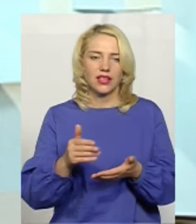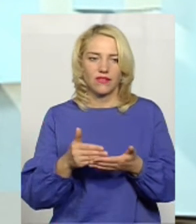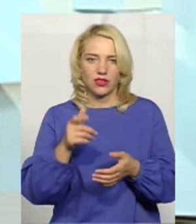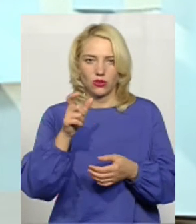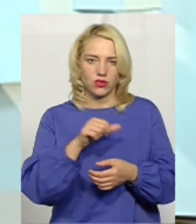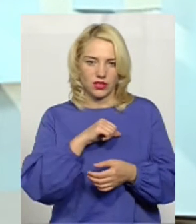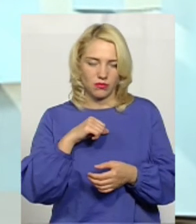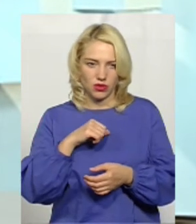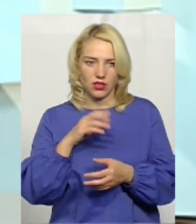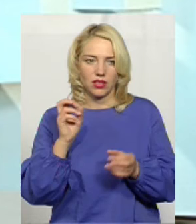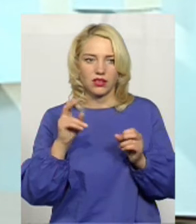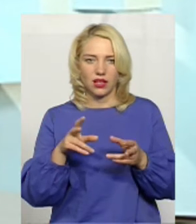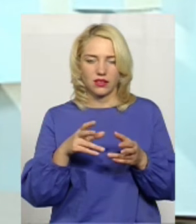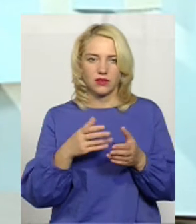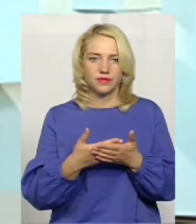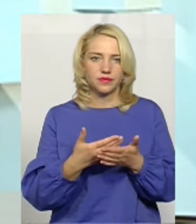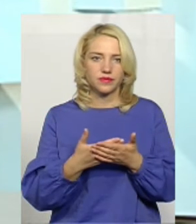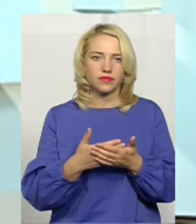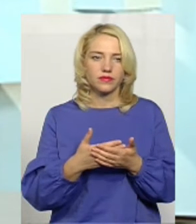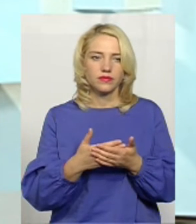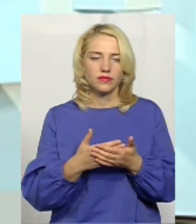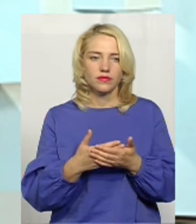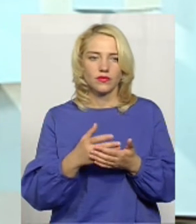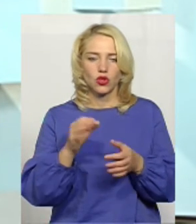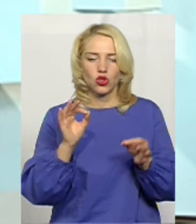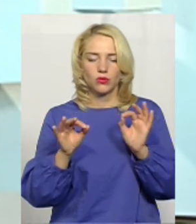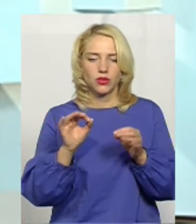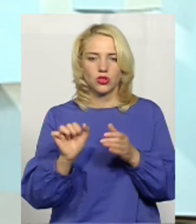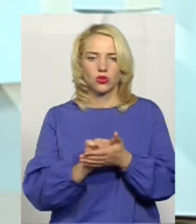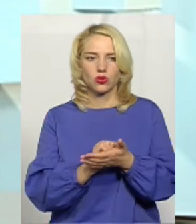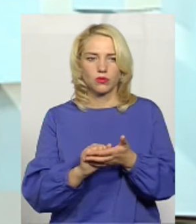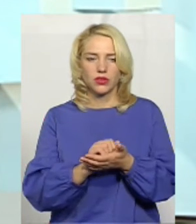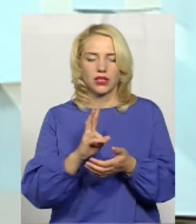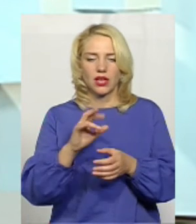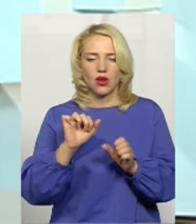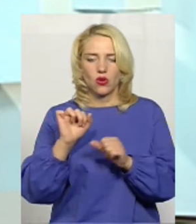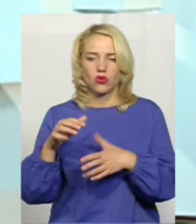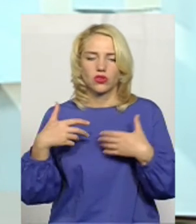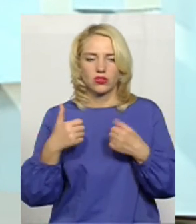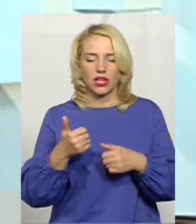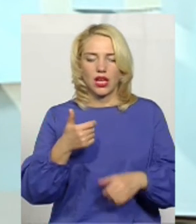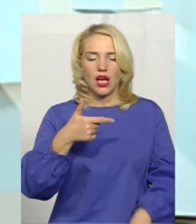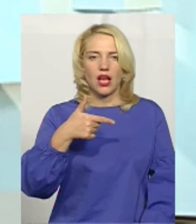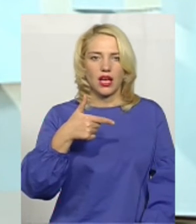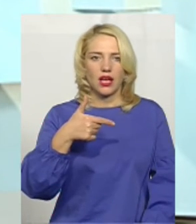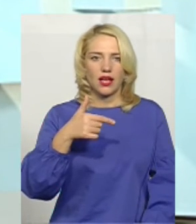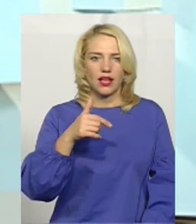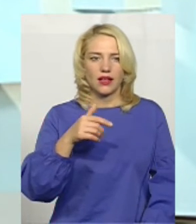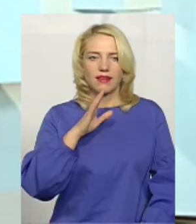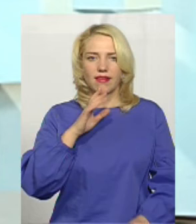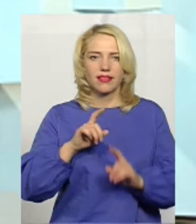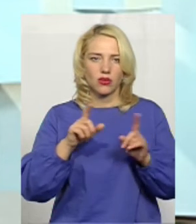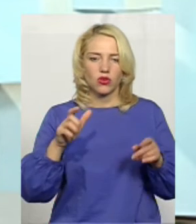І так, як йдуть різні нормативні документи із Міністерства охорони здоров'я, що кушер-гінеколог до нього